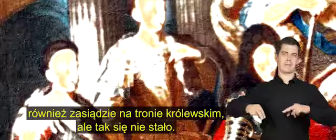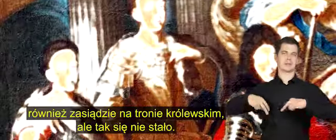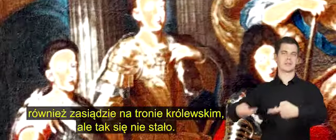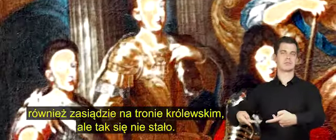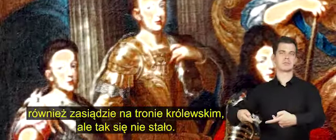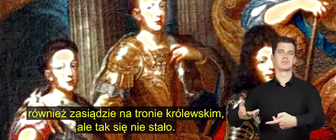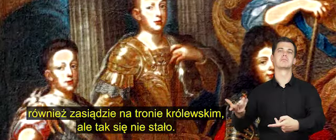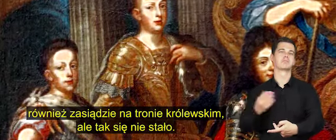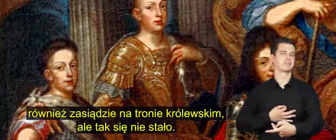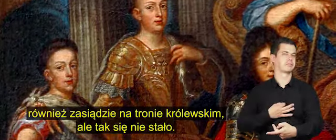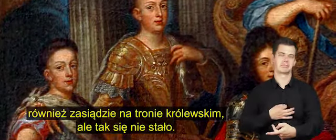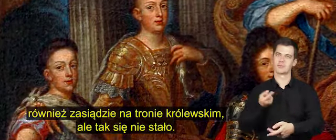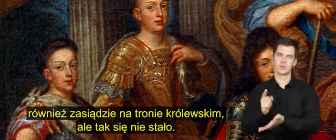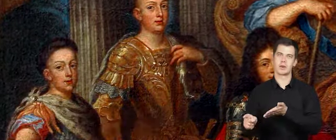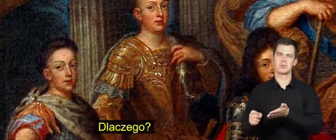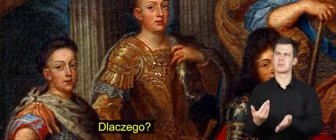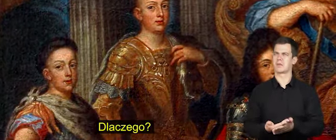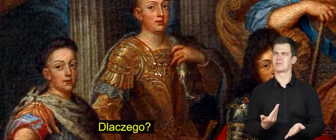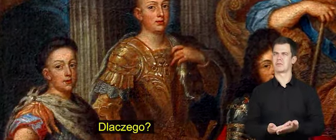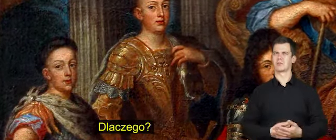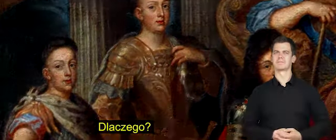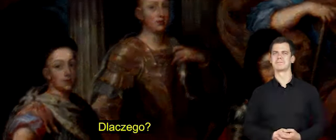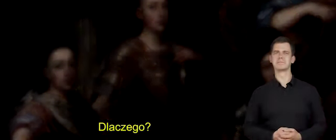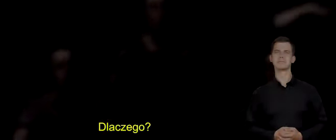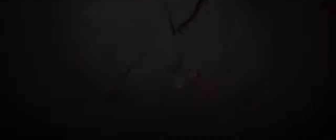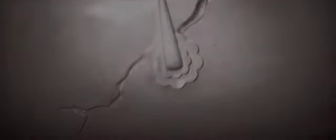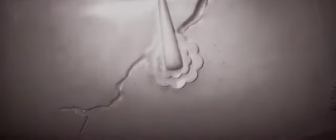królewskim. Ale tak się nie stało. Dlaczego?